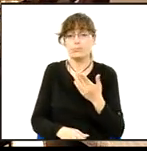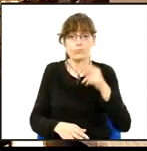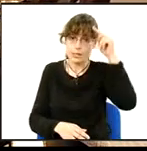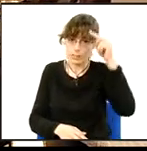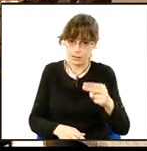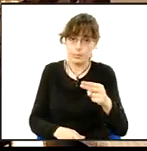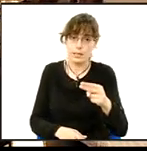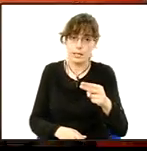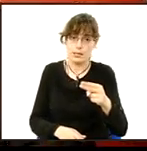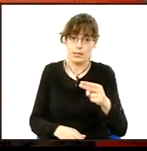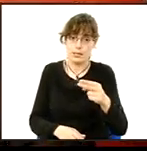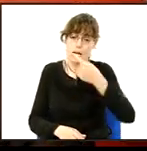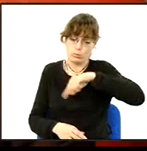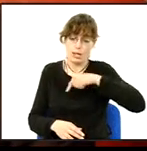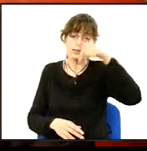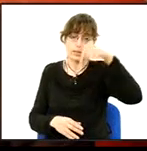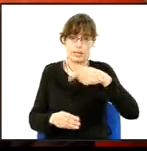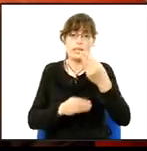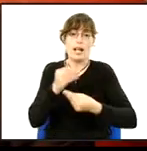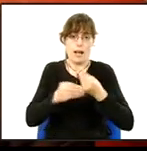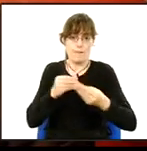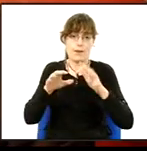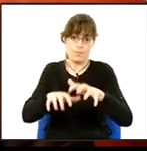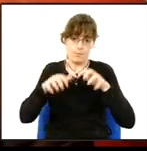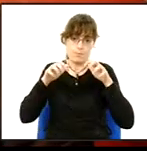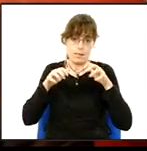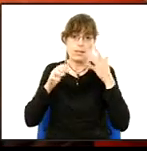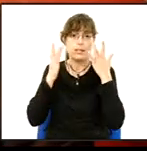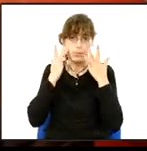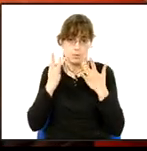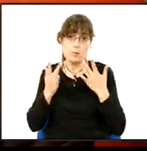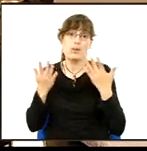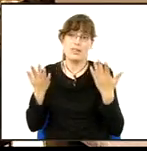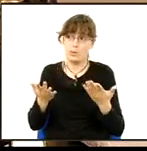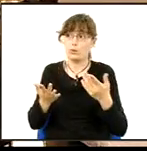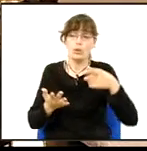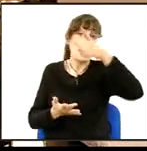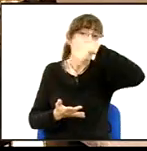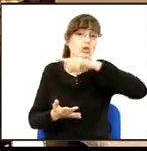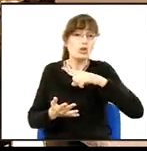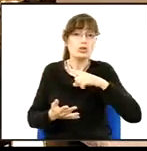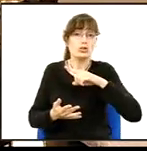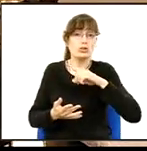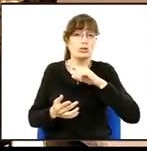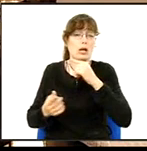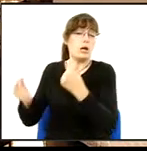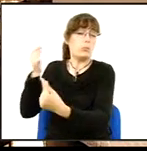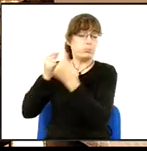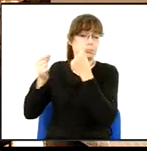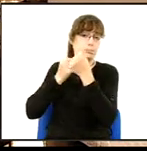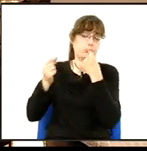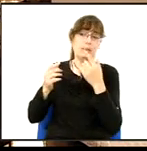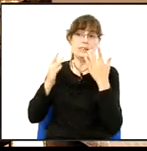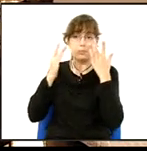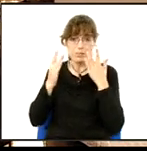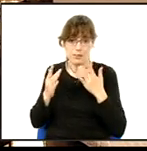respectessin el que estem desenvolupant al nostre ple, vol dir que els demanaria que tots aquests que se sentin ofesos per alguna paraula que es pugui